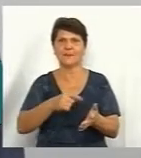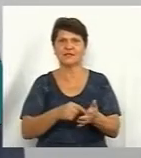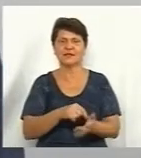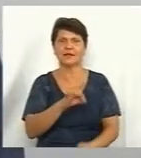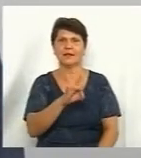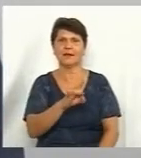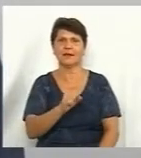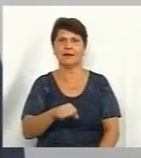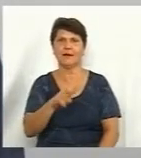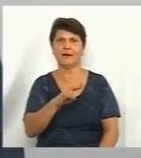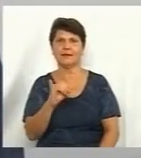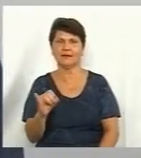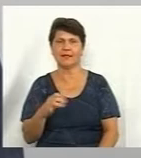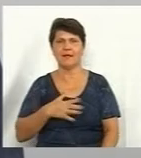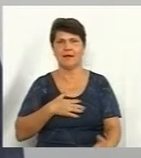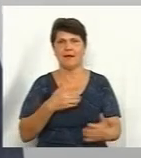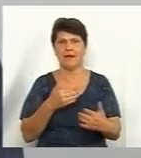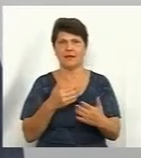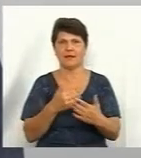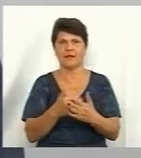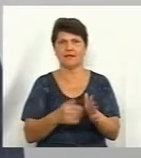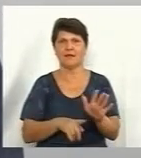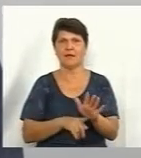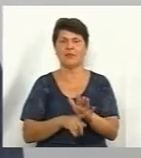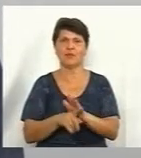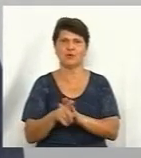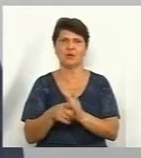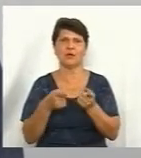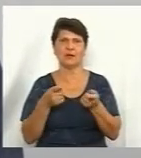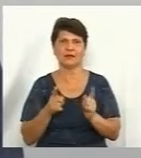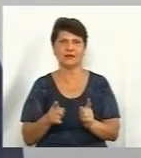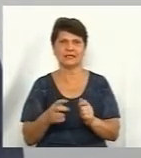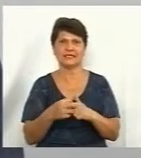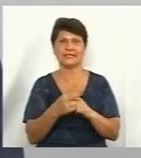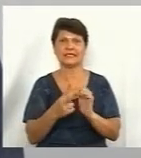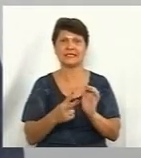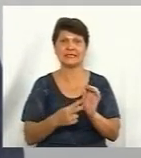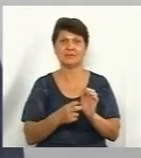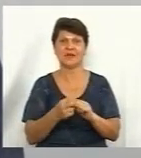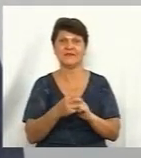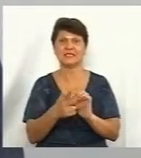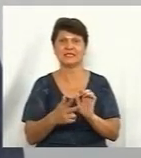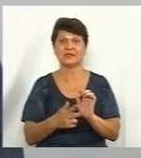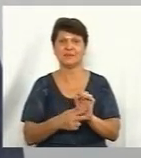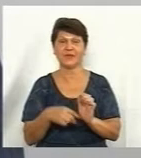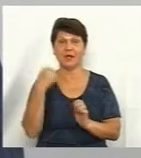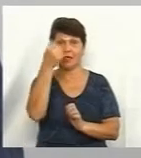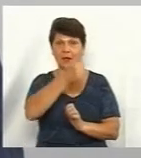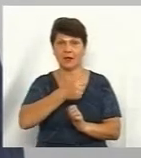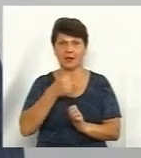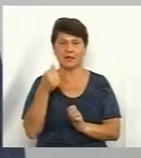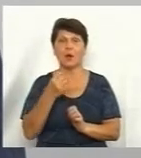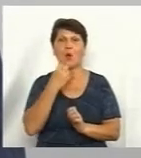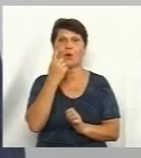активна фаза почалася дійсно в 17-18 рік, коли протестували люди